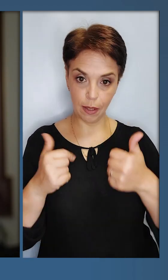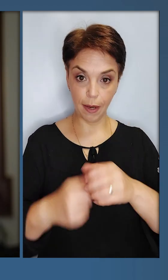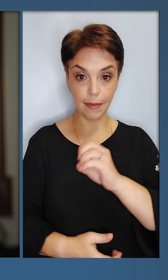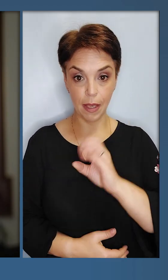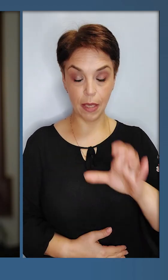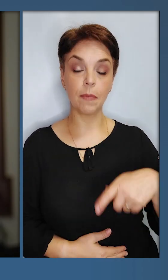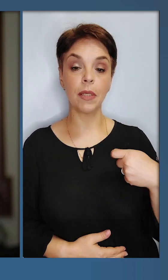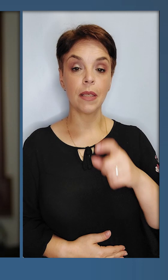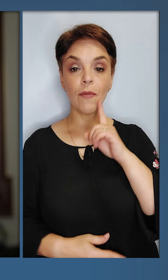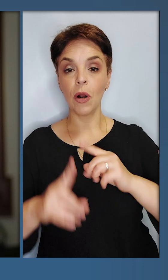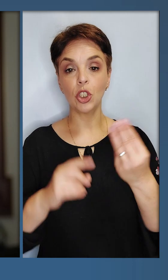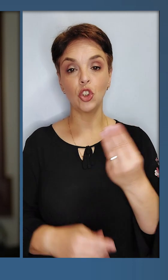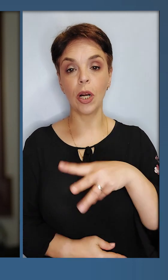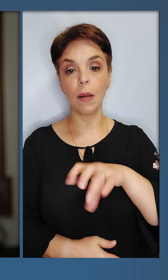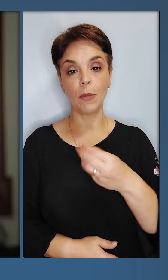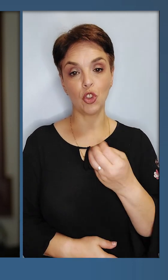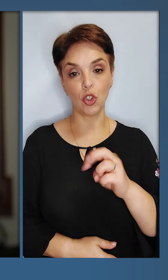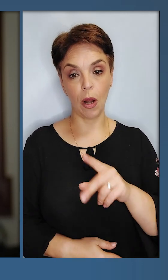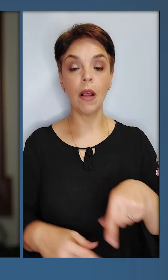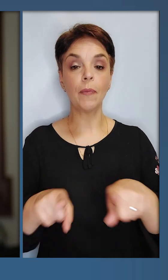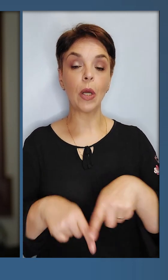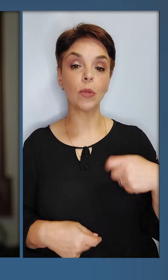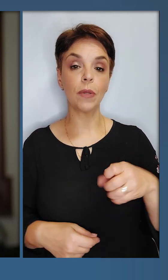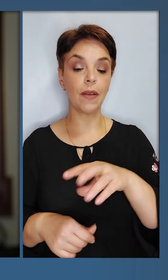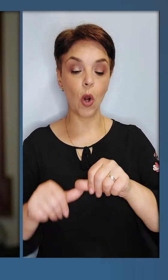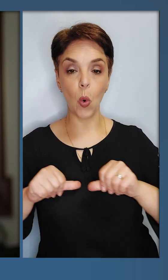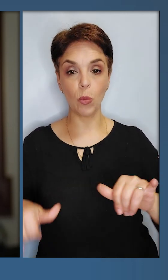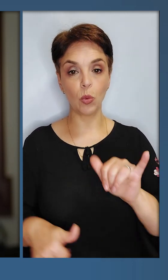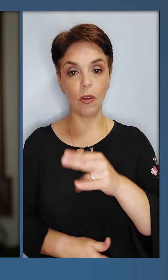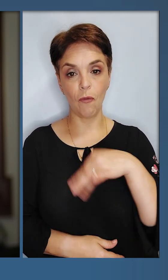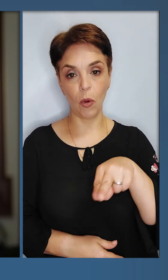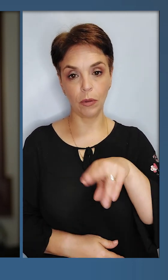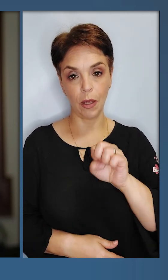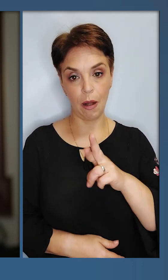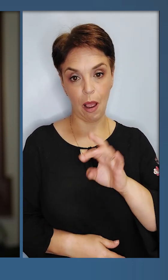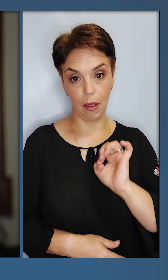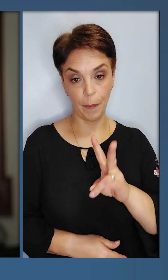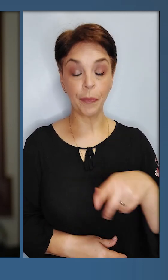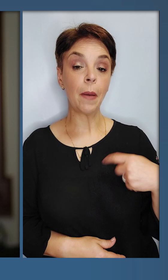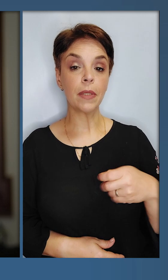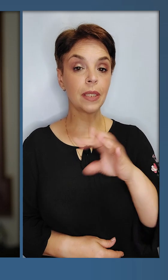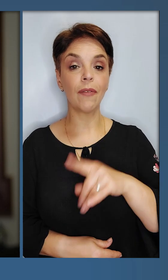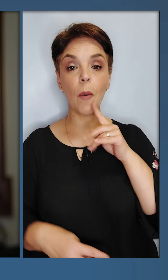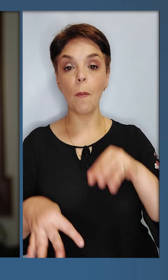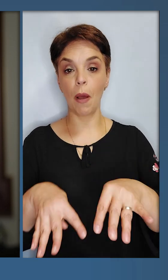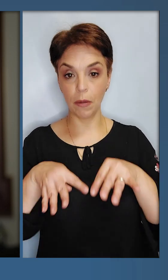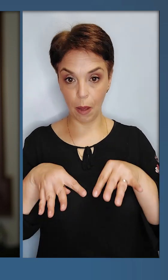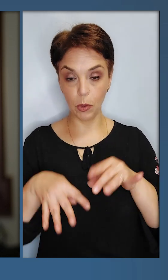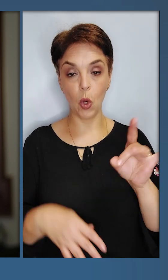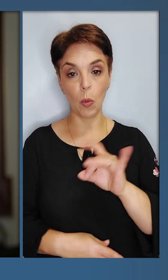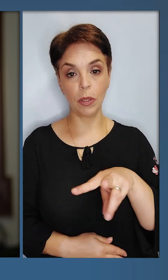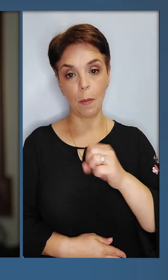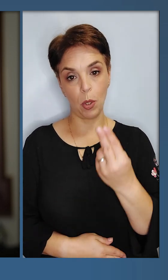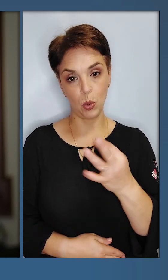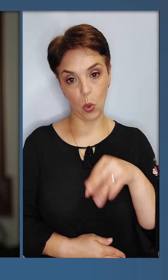країн ЄС, президент Євради Шарль Мішель, також президентка Єврокомісії Урсула фон дер Ляйн, президентка Європарламенту